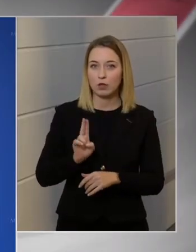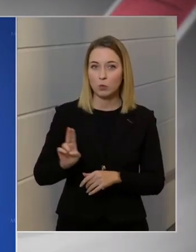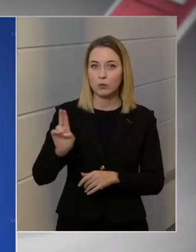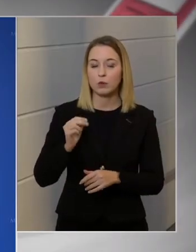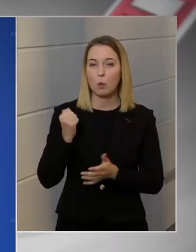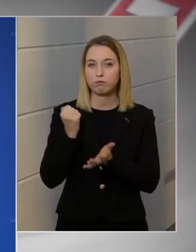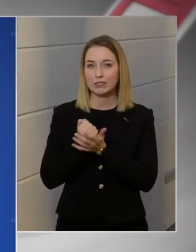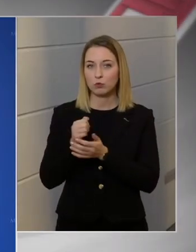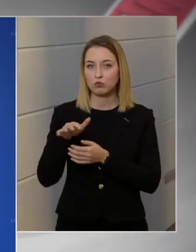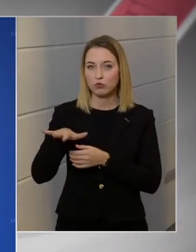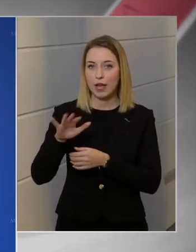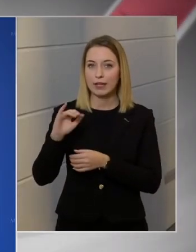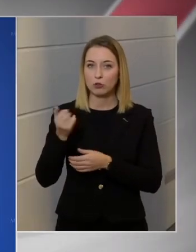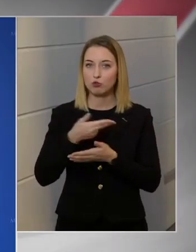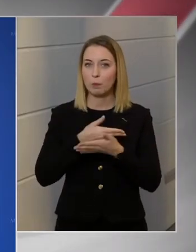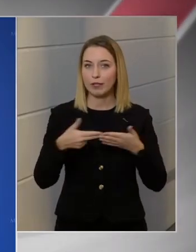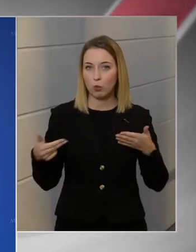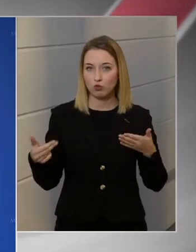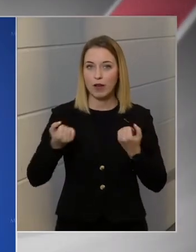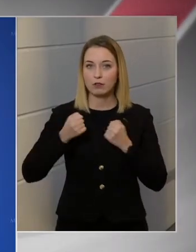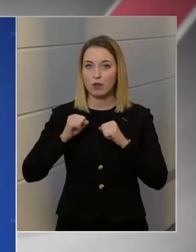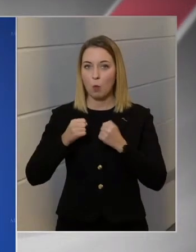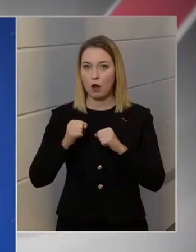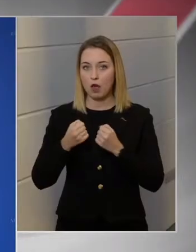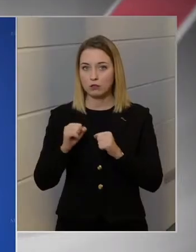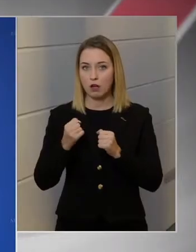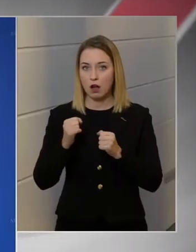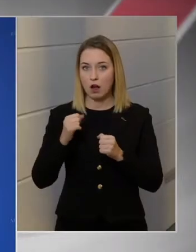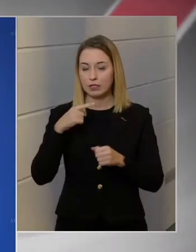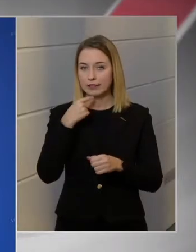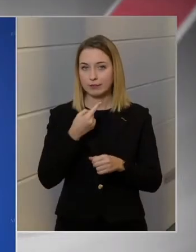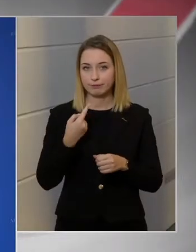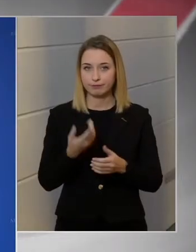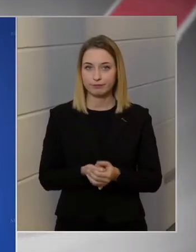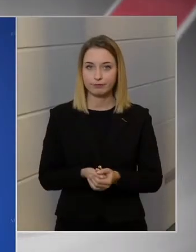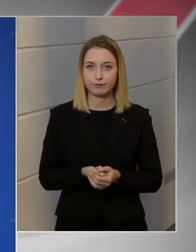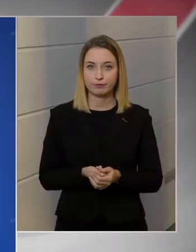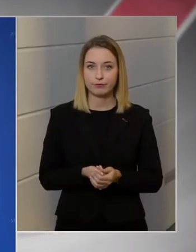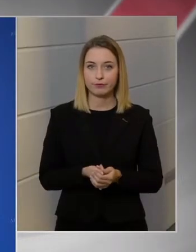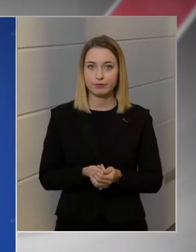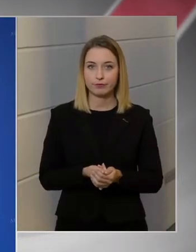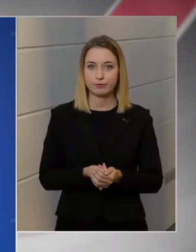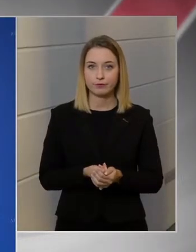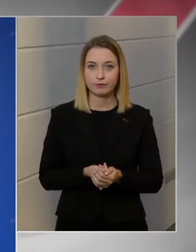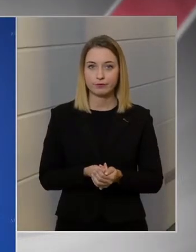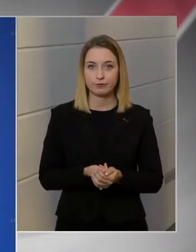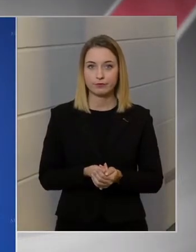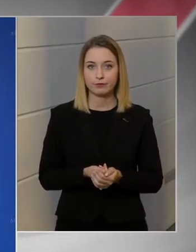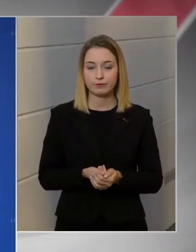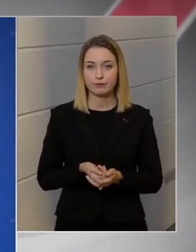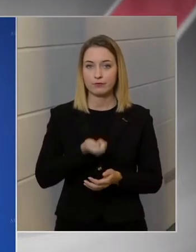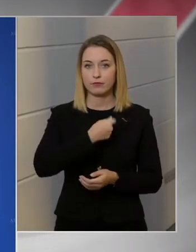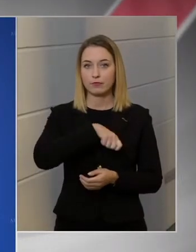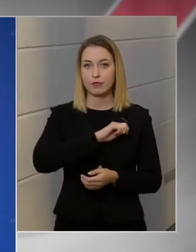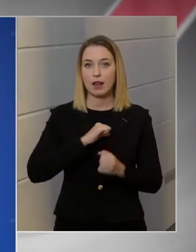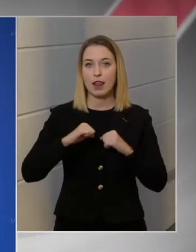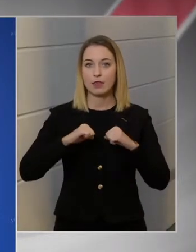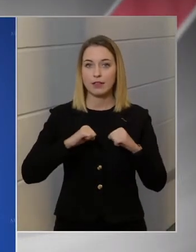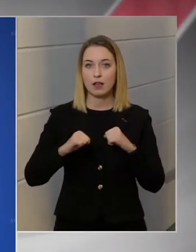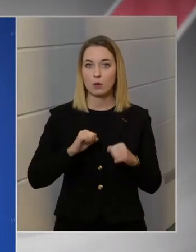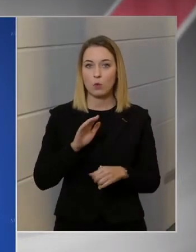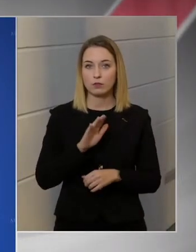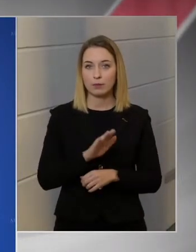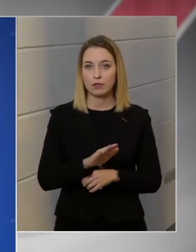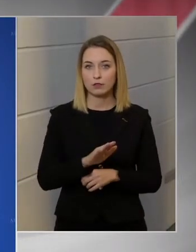bizottság és bíróság gyakorlata idézett elő, hiszen ma a lengyel kormánynak